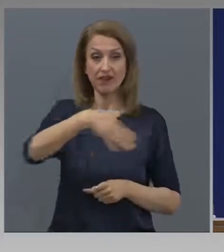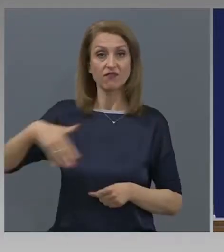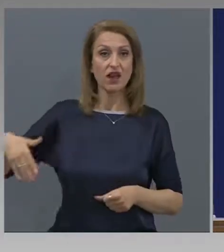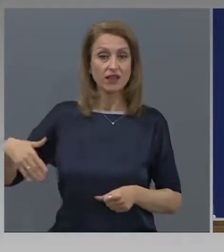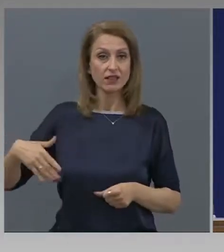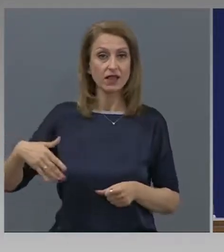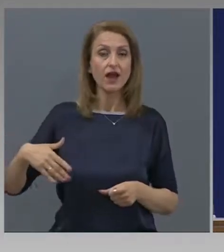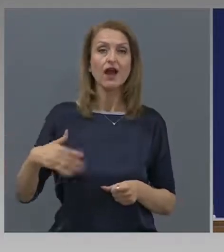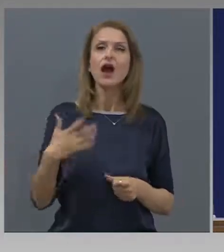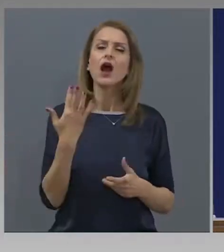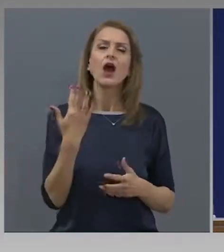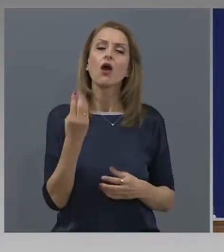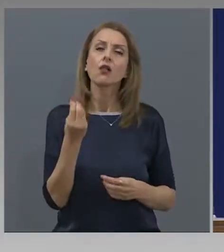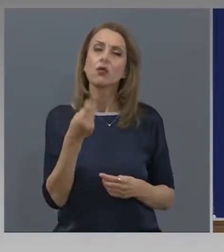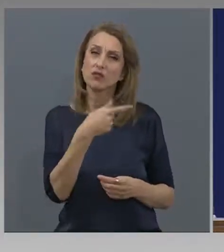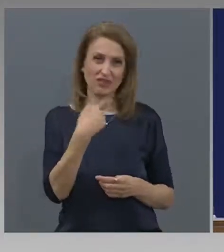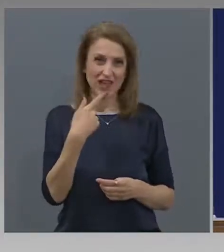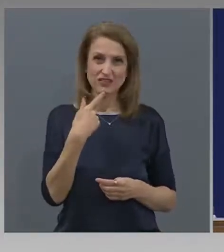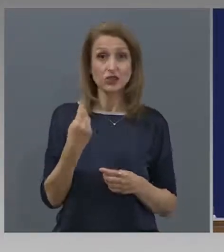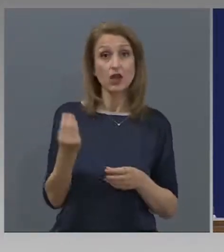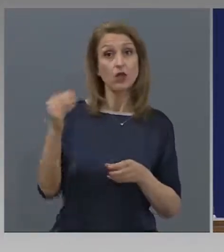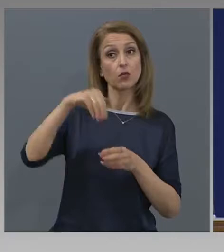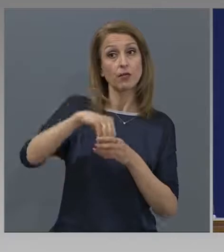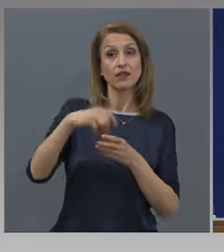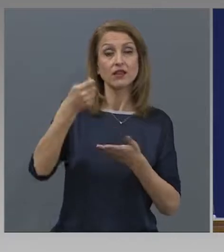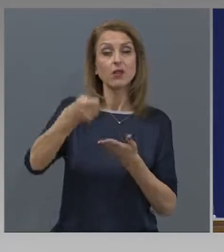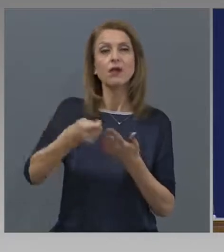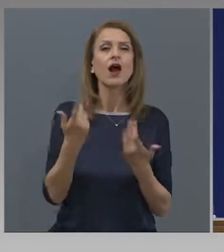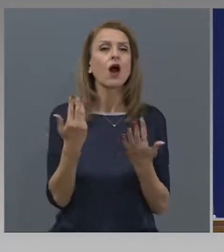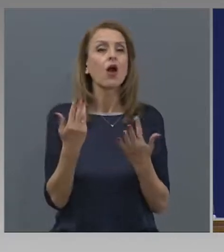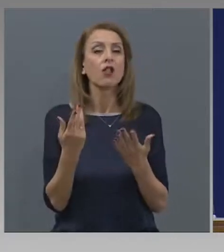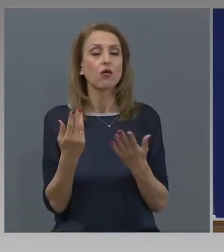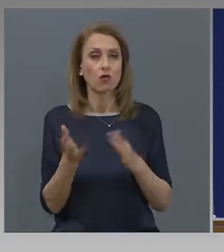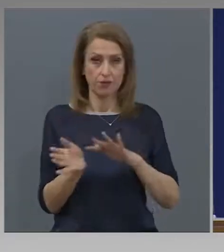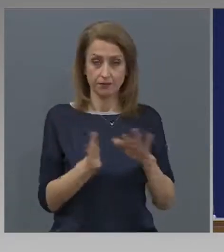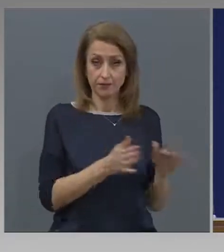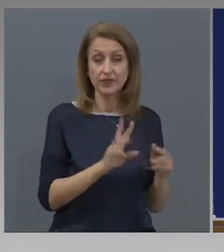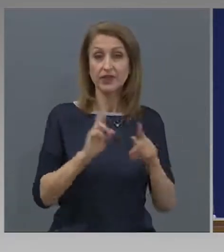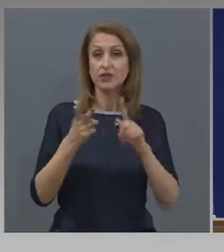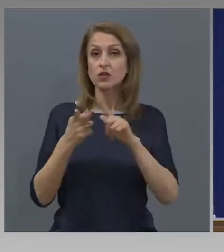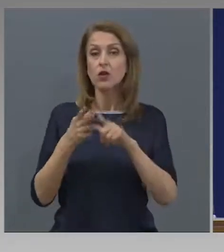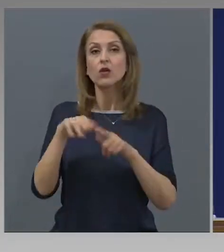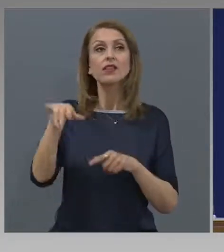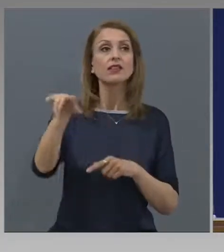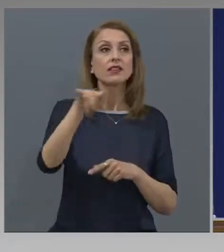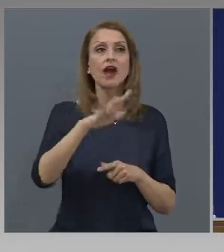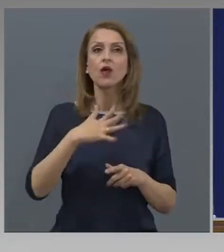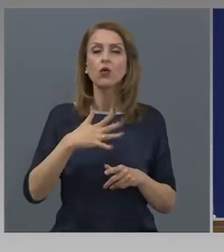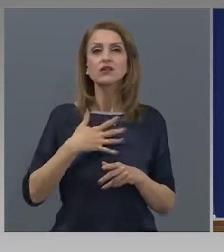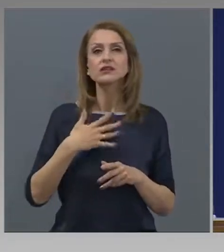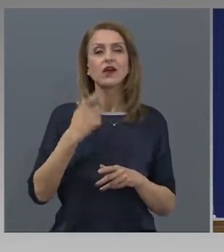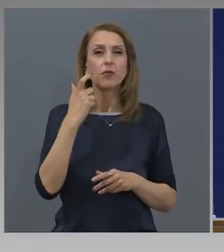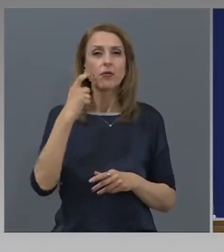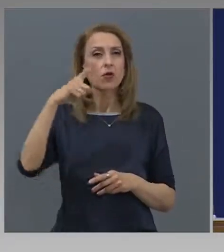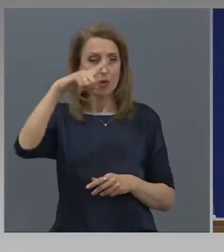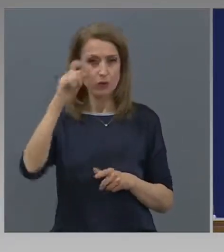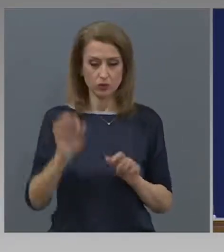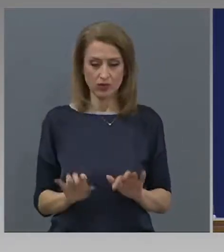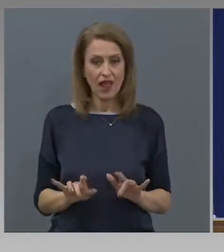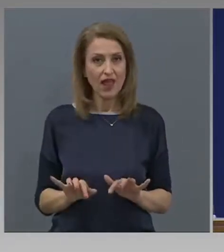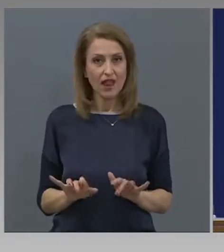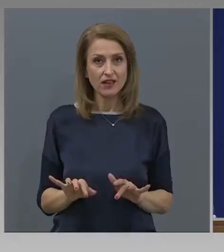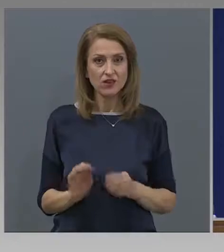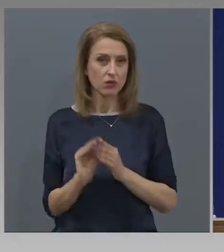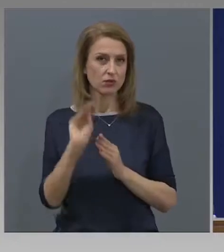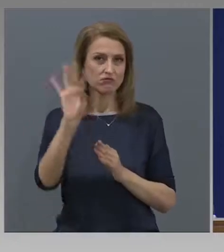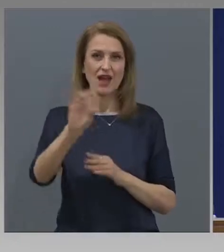сума отгоре ще получат и още нещо. Хората, които искат по електронен път да се възползват от услугата за бюрата по труда, изпитват затруднения,